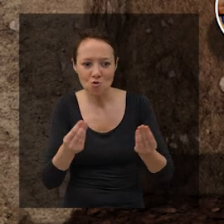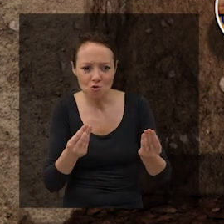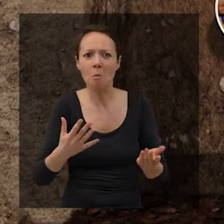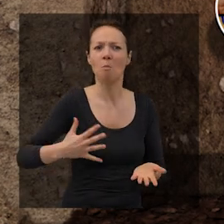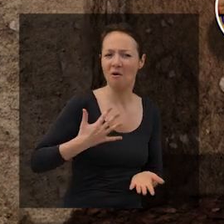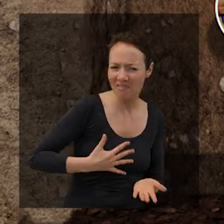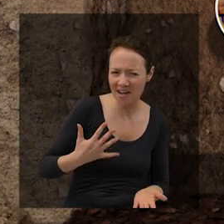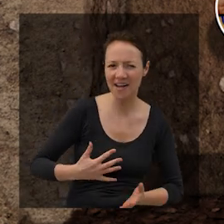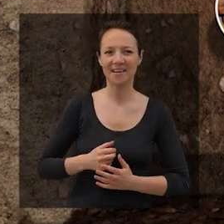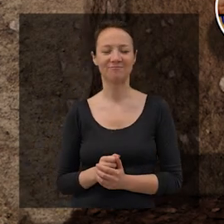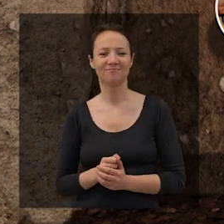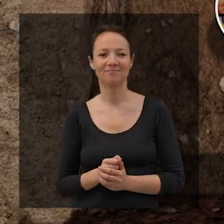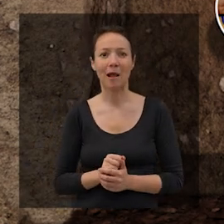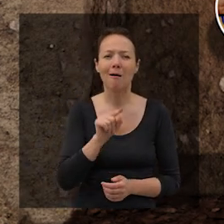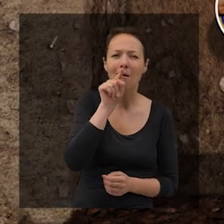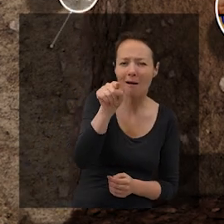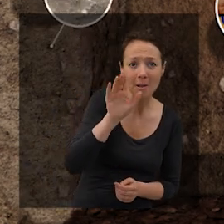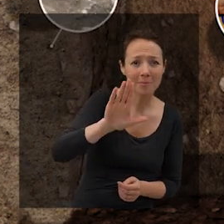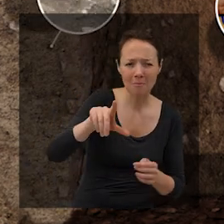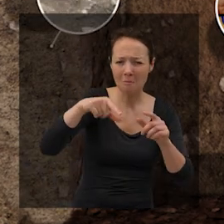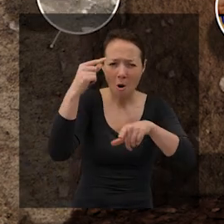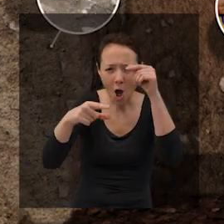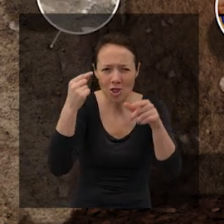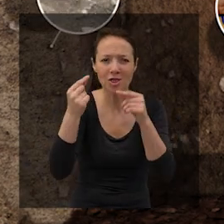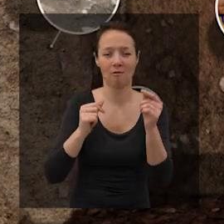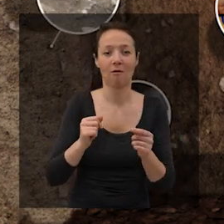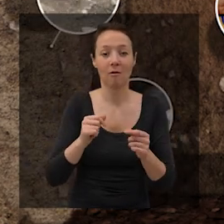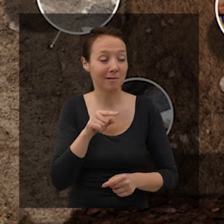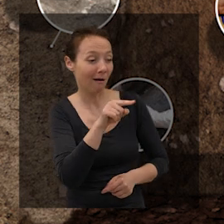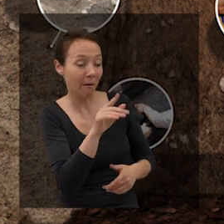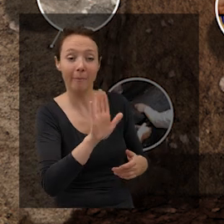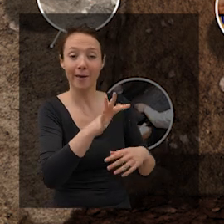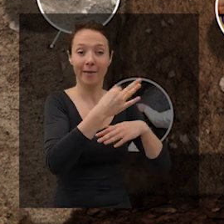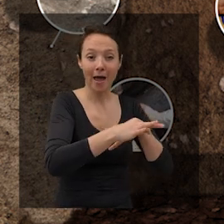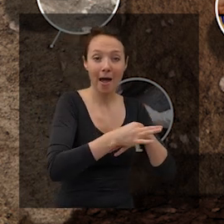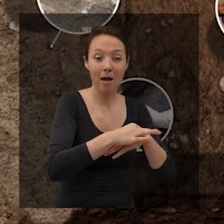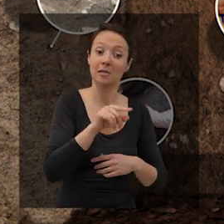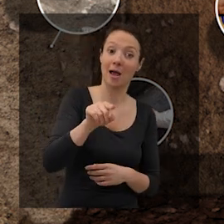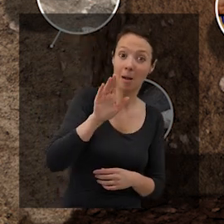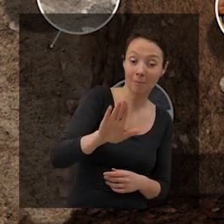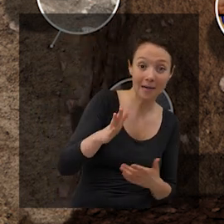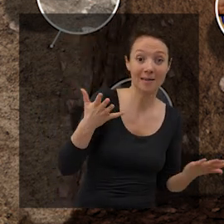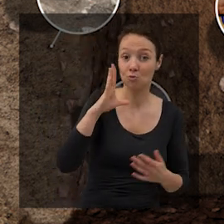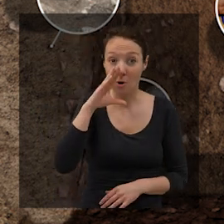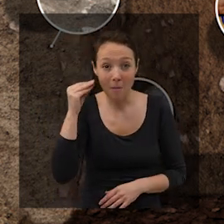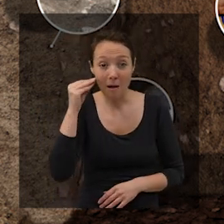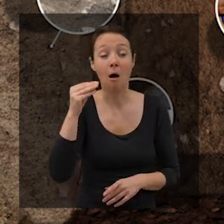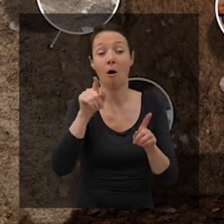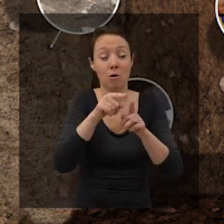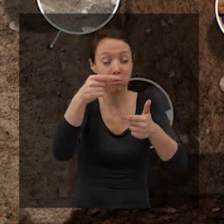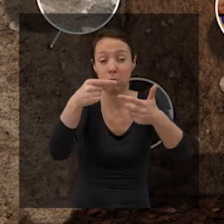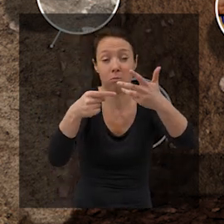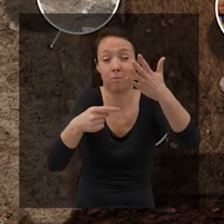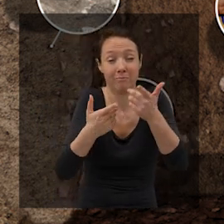Il cherche aussi à identifier son lieu et sa date de fabrication. Avec le palinologue, le géomorphologue, l